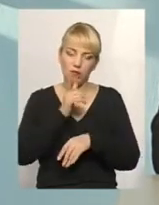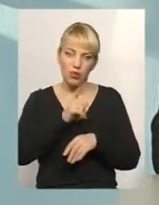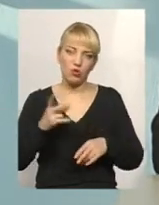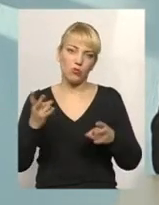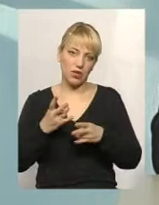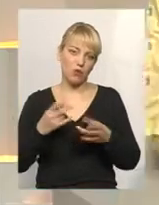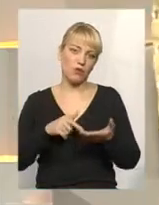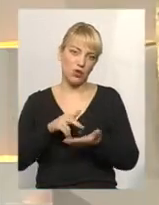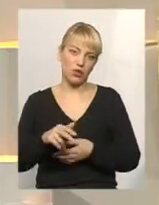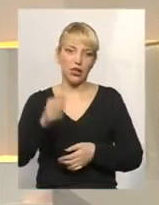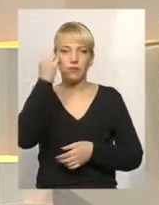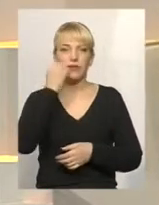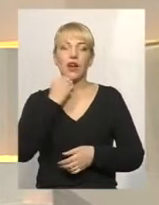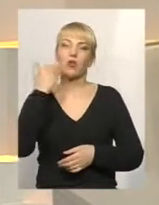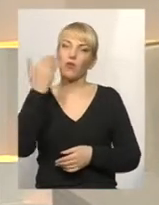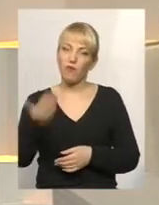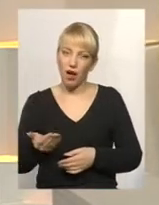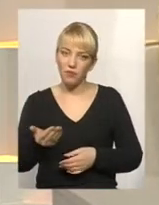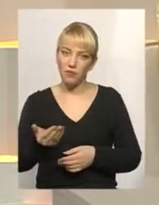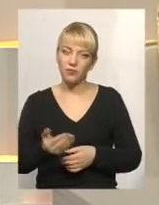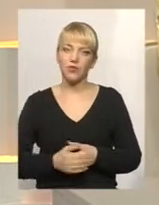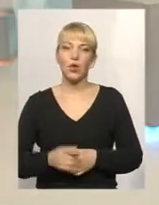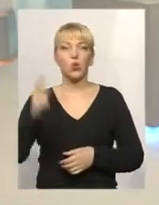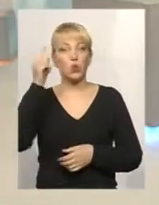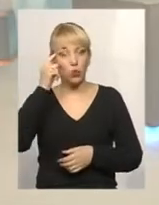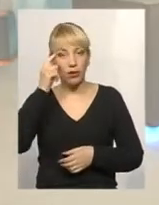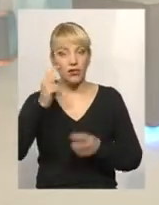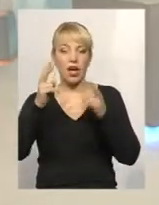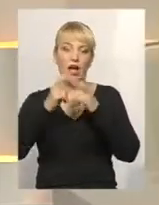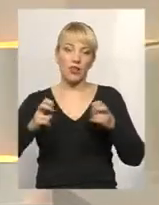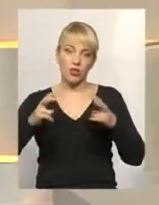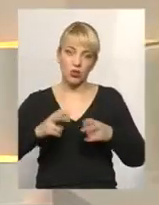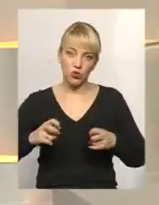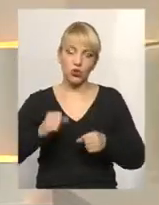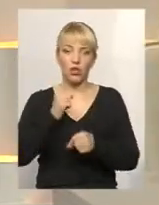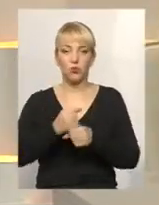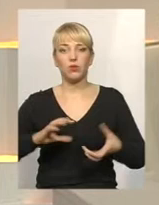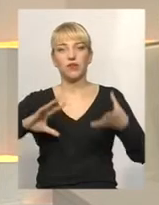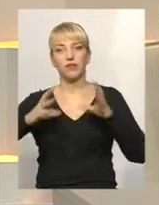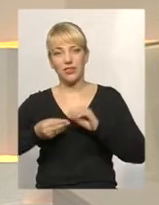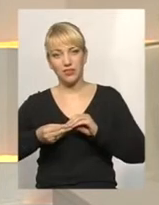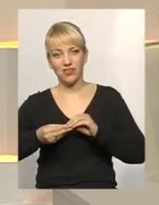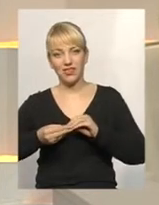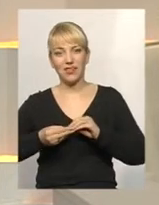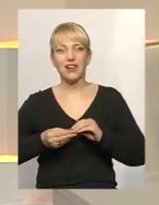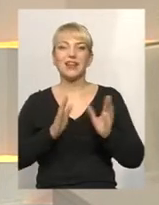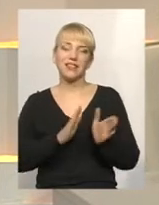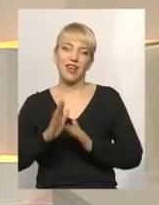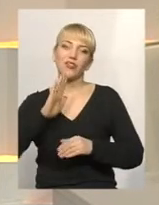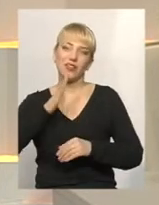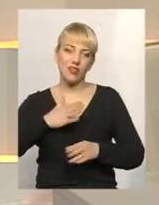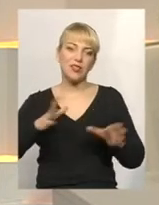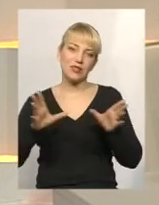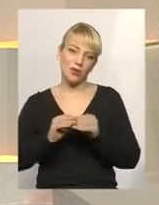Дякую вам. Думайте, аналізуйте, робіть висновки злагоди у нашому